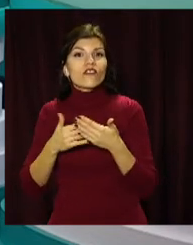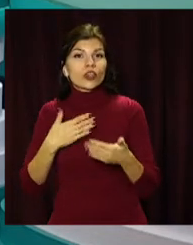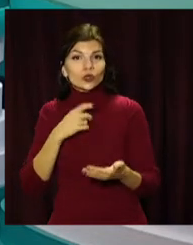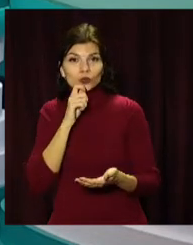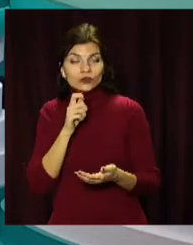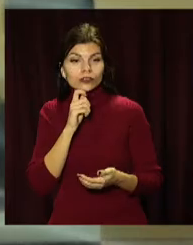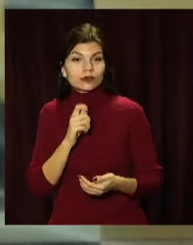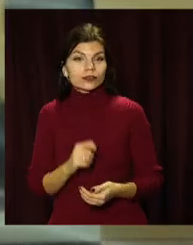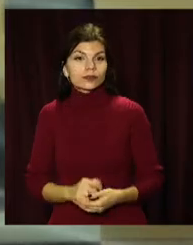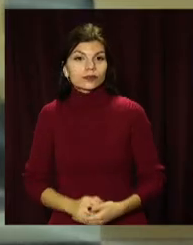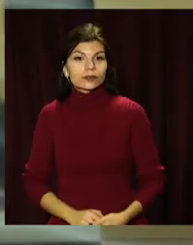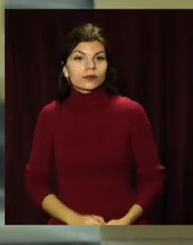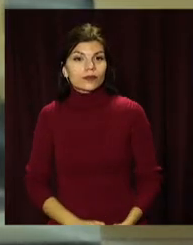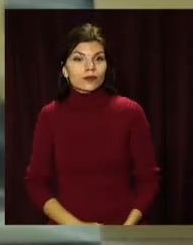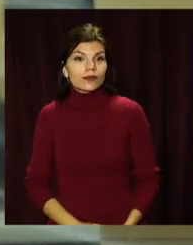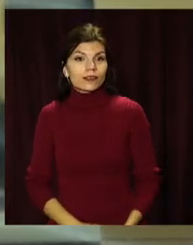журналістів.